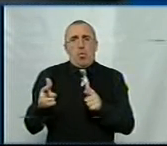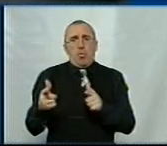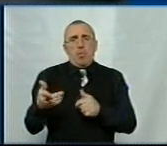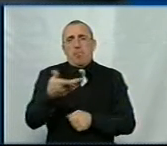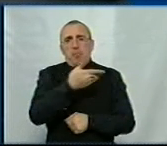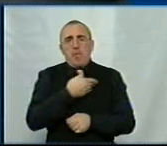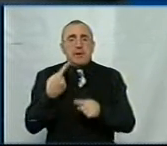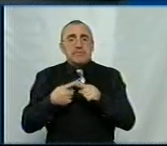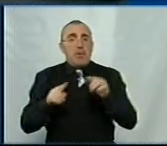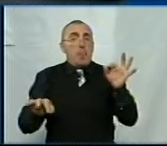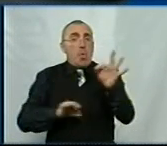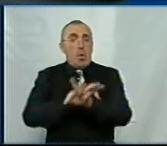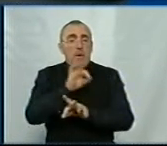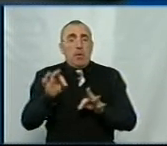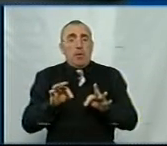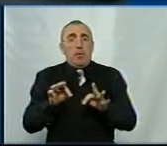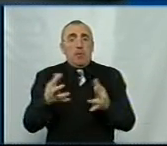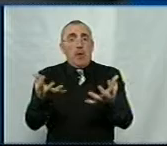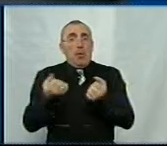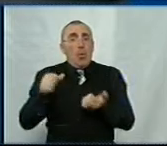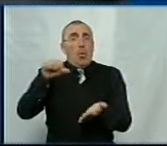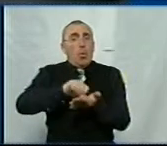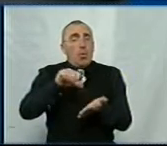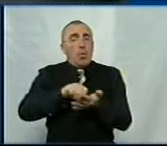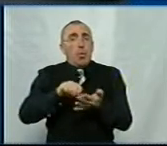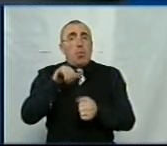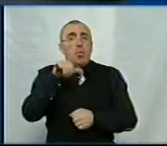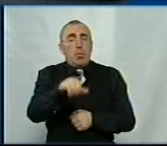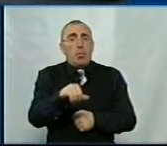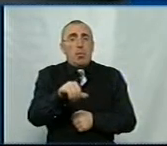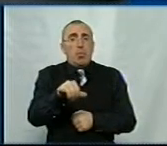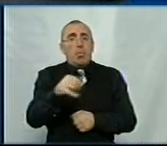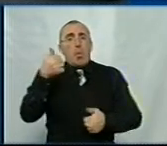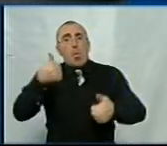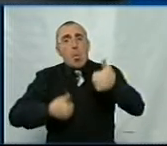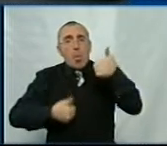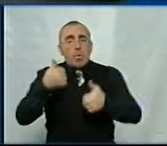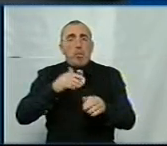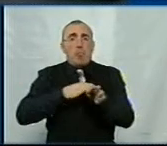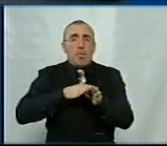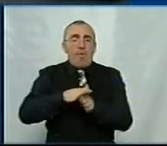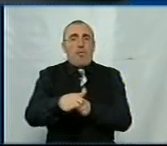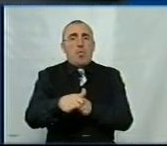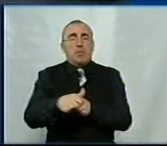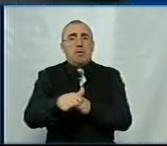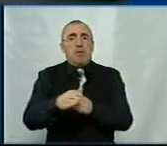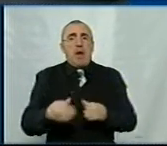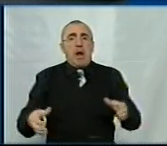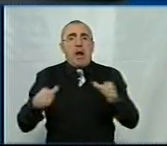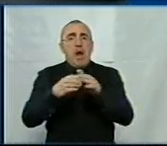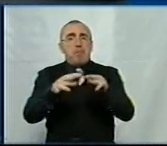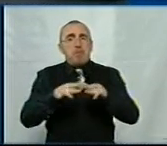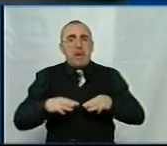цими проєктами приймаємо участь в конкурсах, які проводить Кабінет